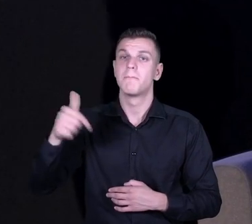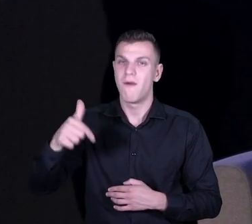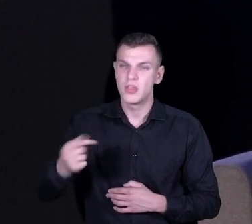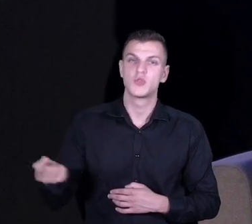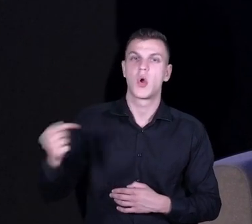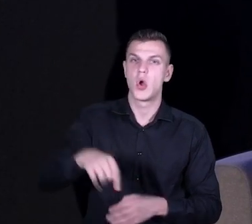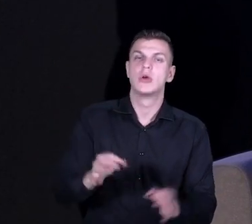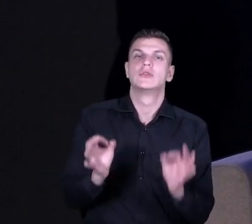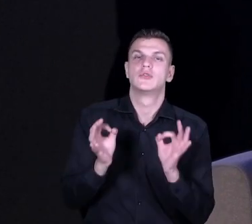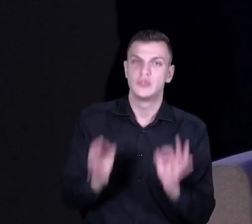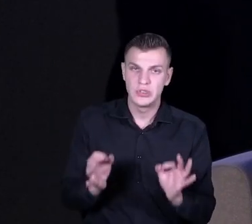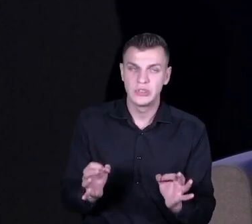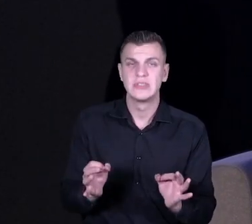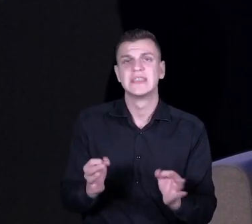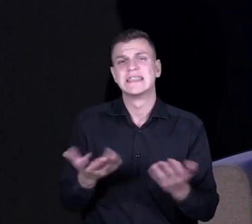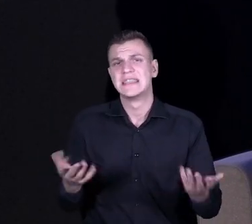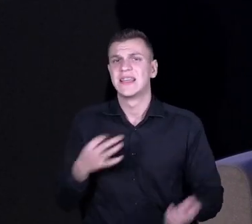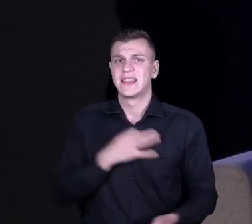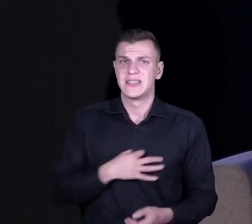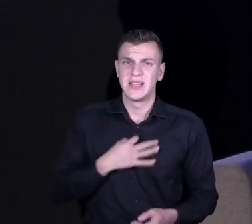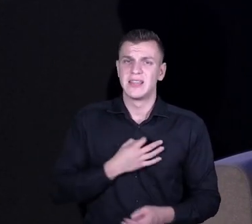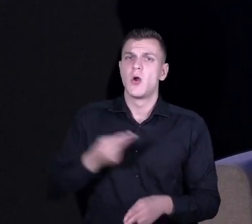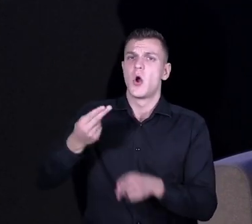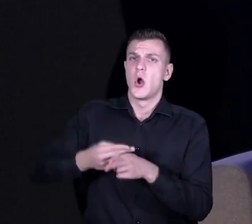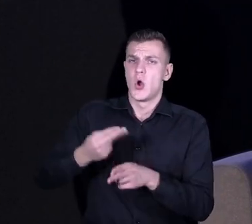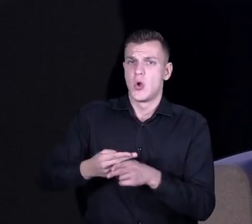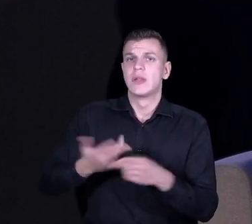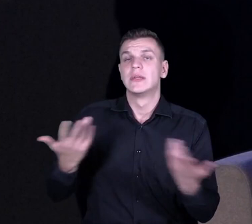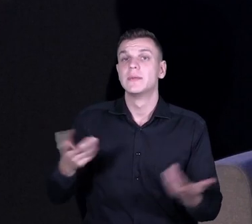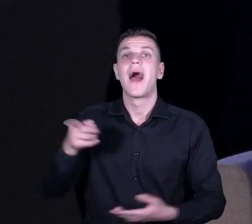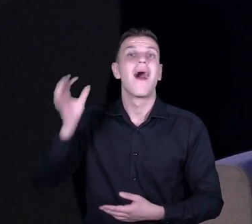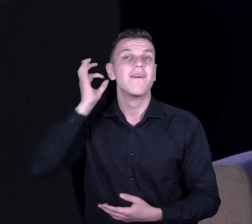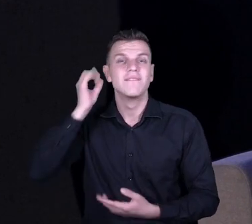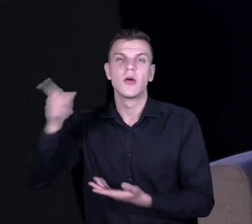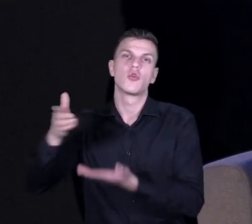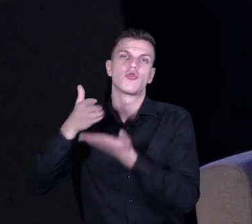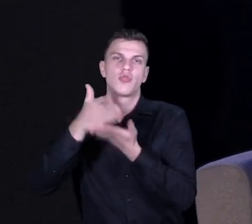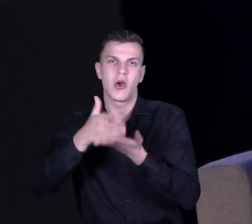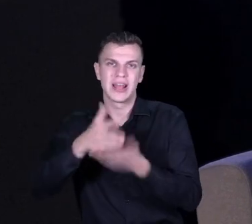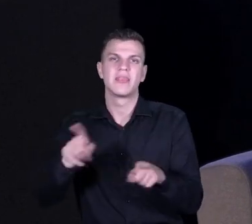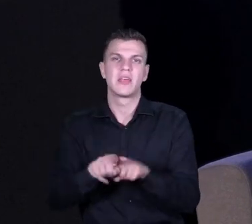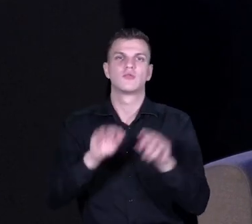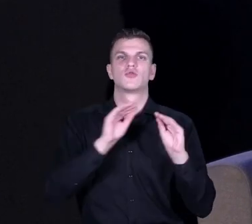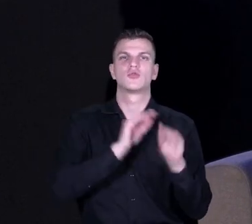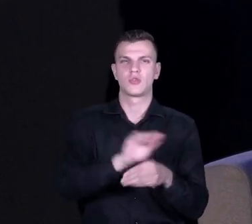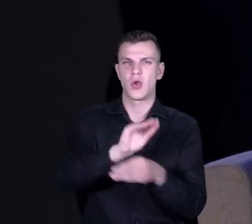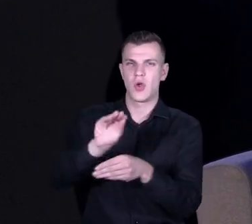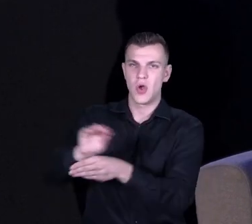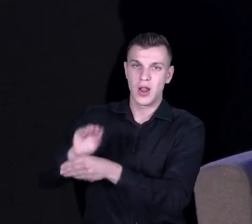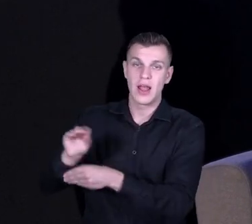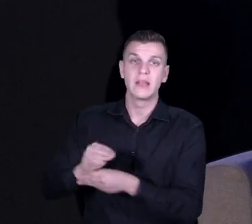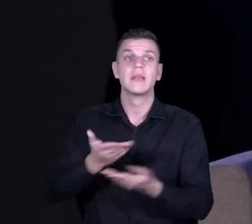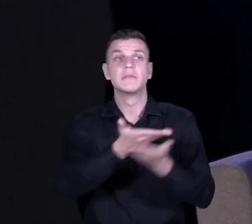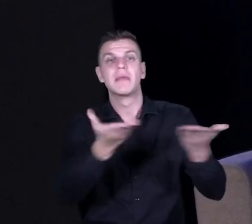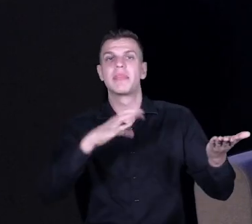również Aleksandra Mikulska, niestety się rozchorowała, jest doradczynią i szkoleniowcem, szkolącym naszych